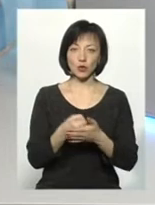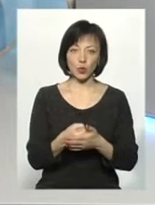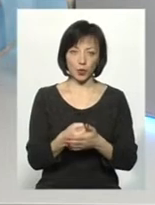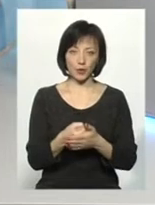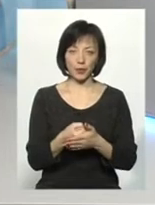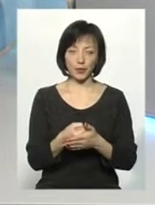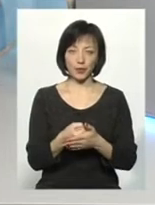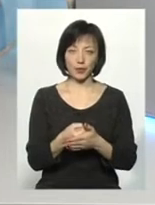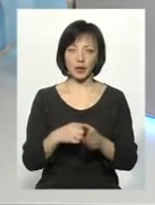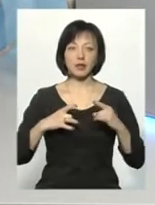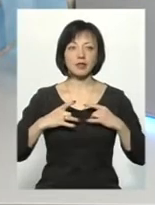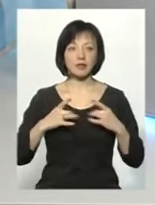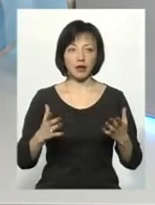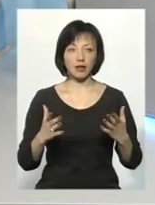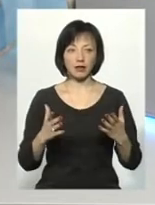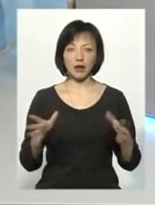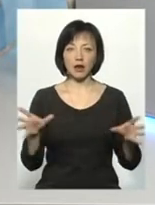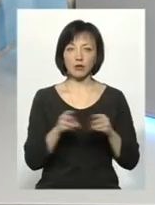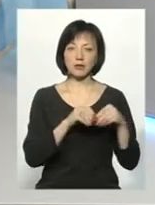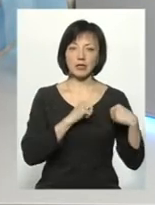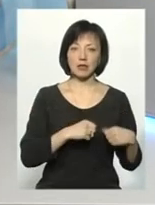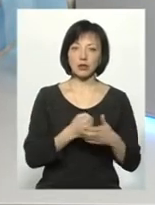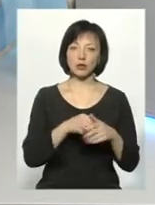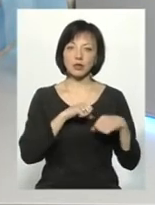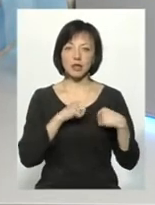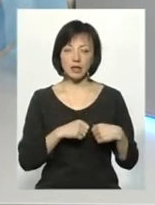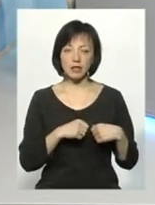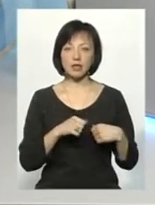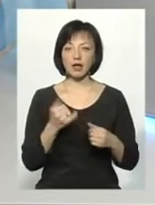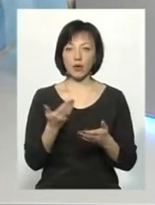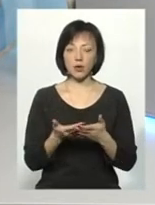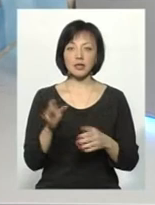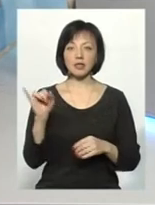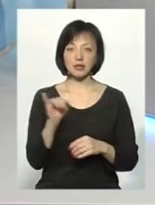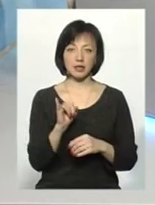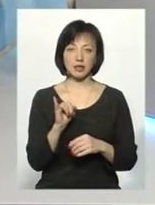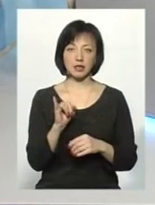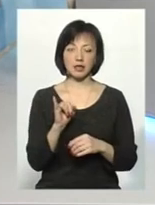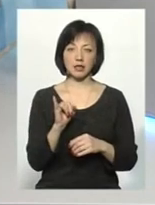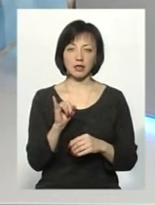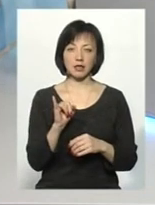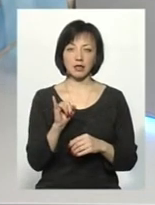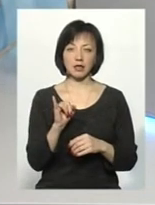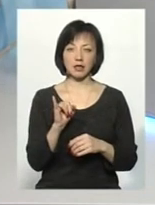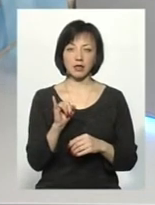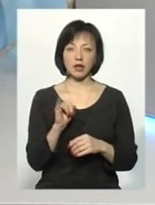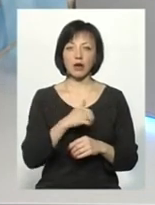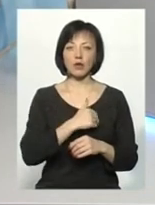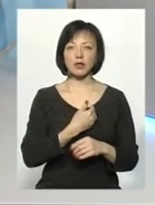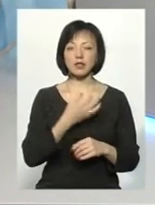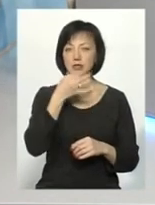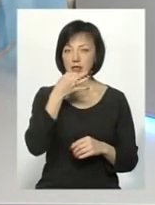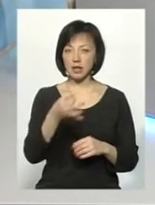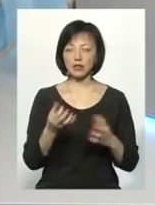свята «Разом серце до серця». І що хотілося б